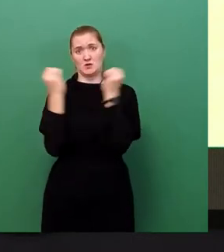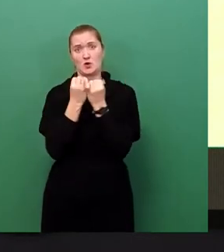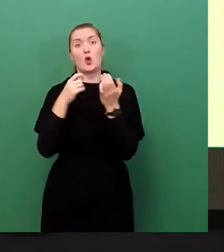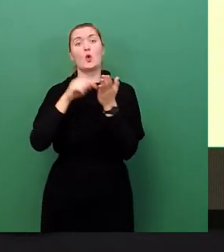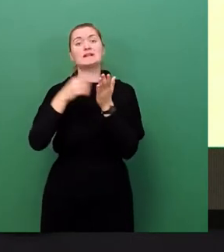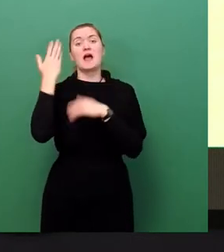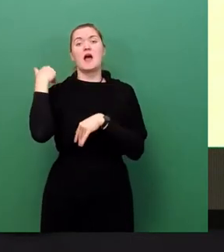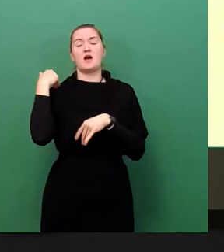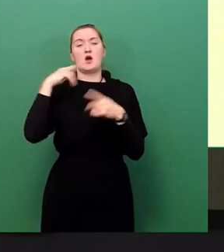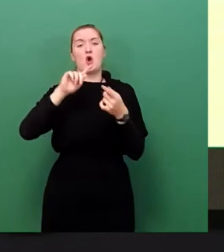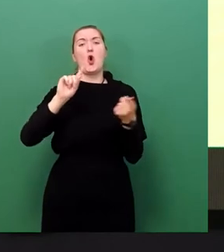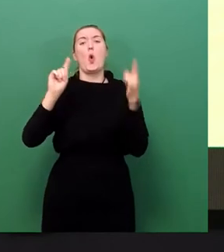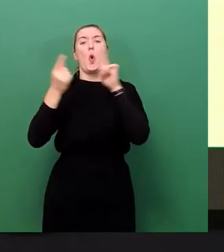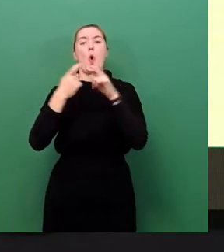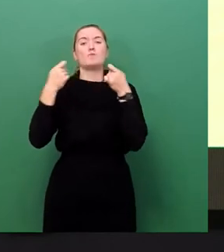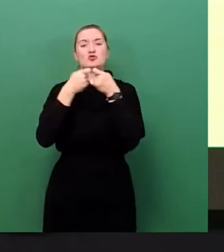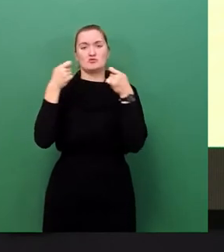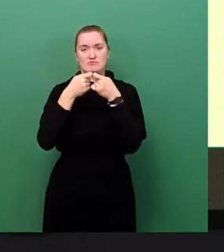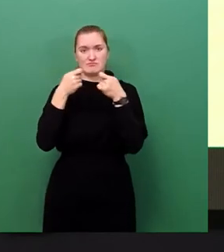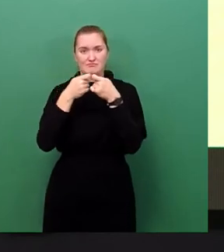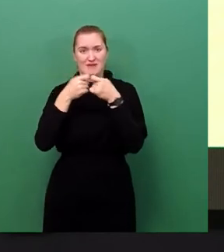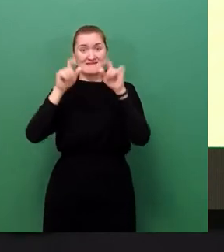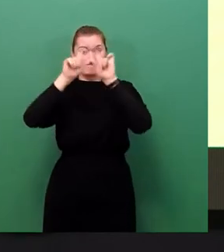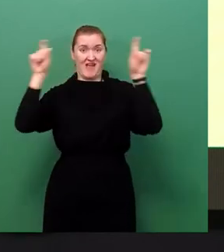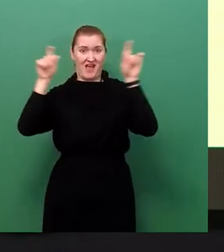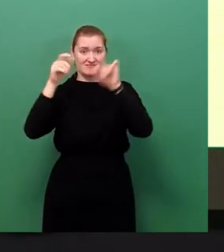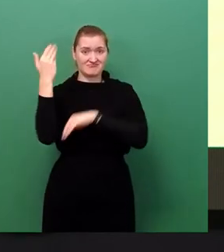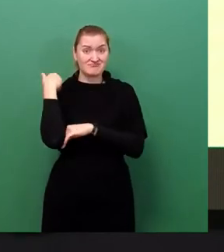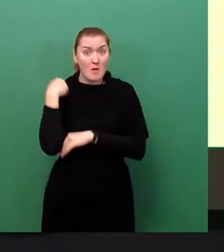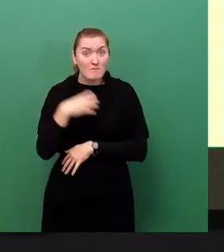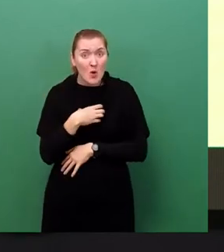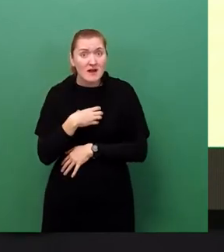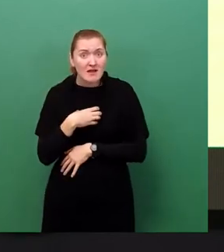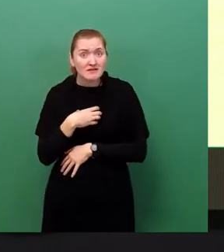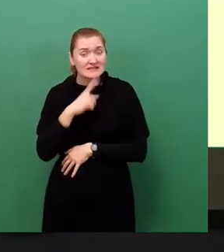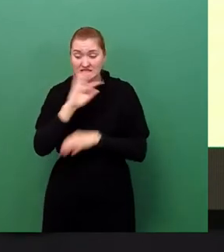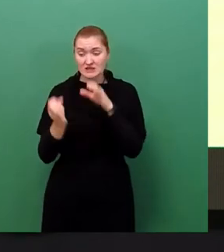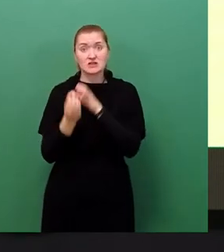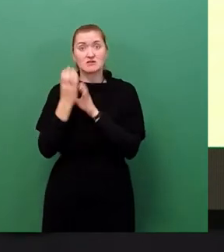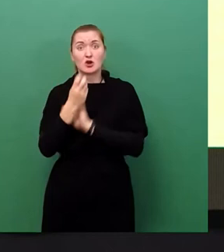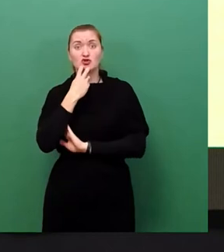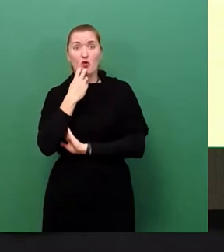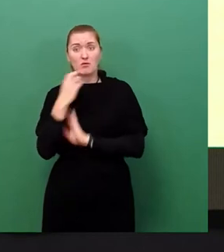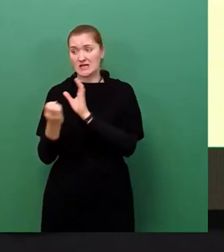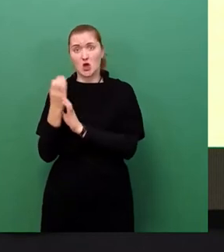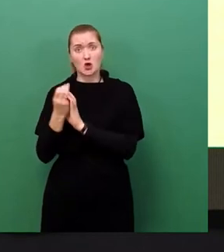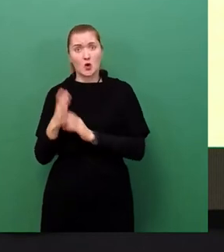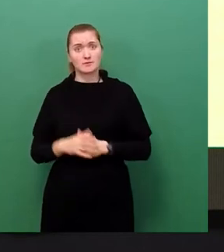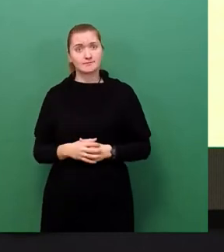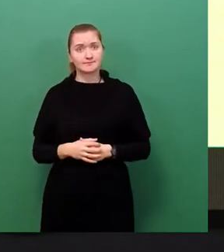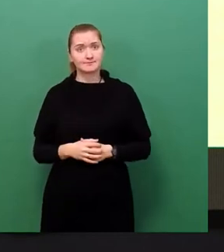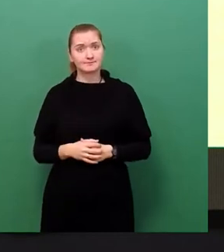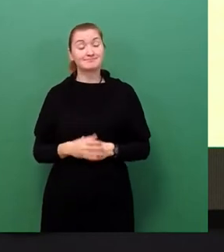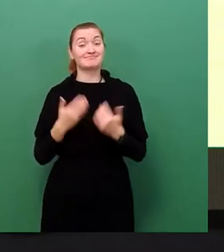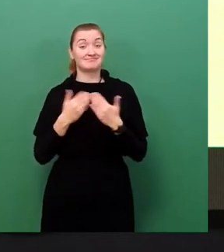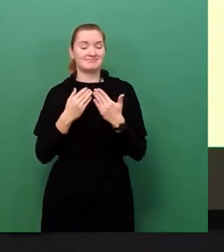hatte ein Problem und nicht die Erzeugung. Also, so gesehen ist die ganze aktuelle